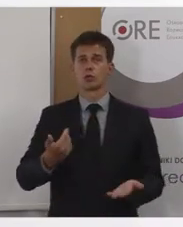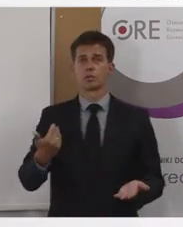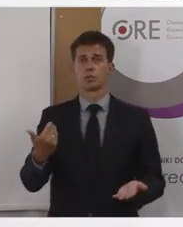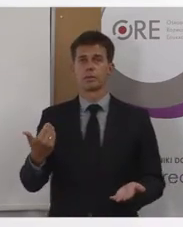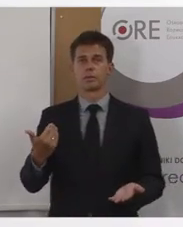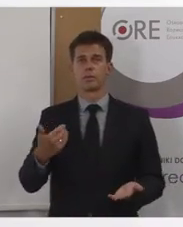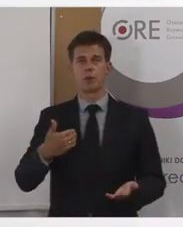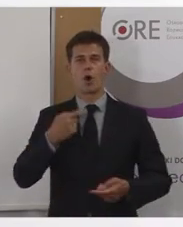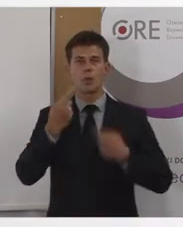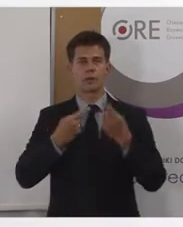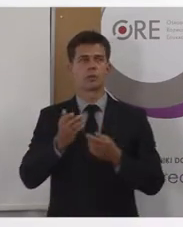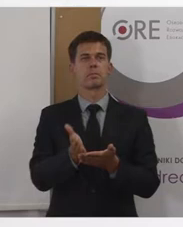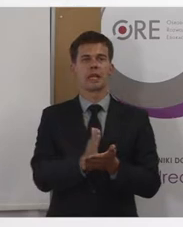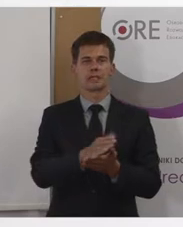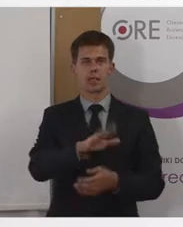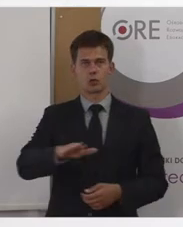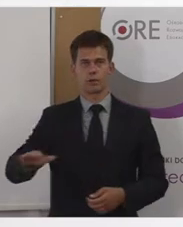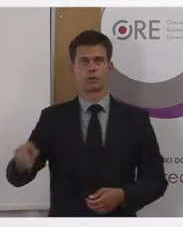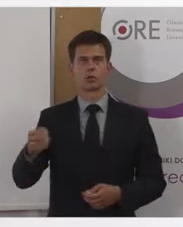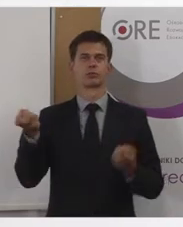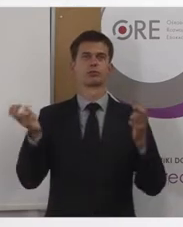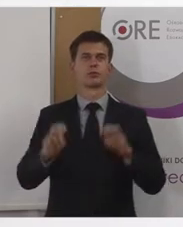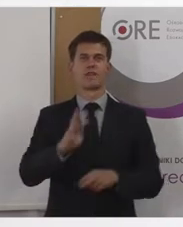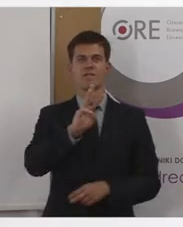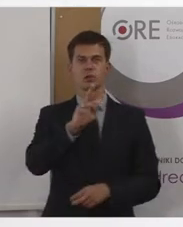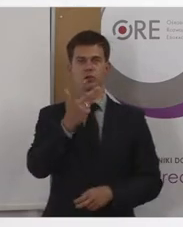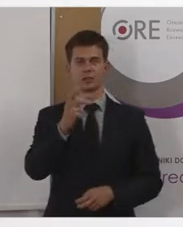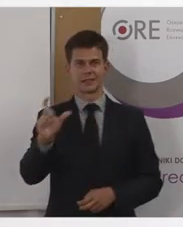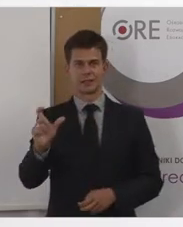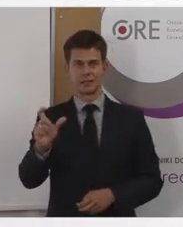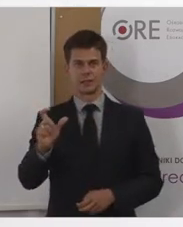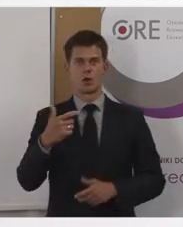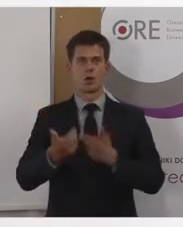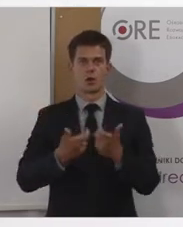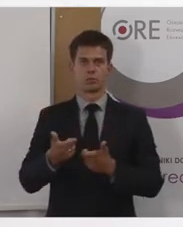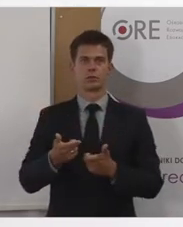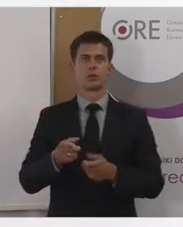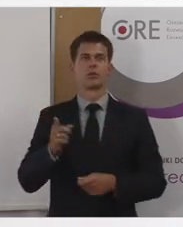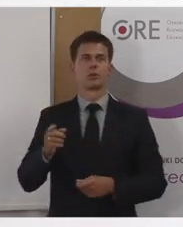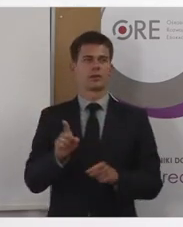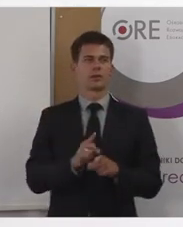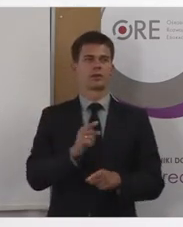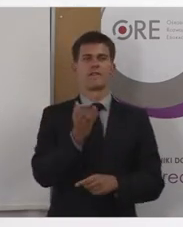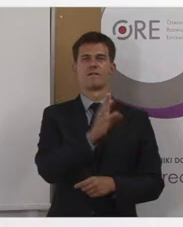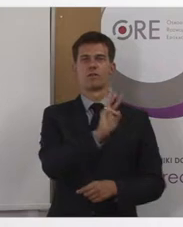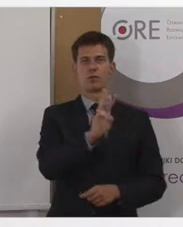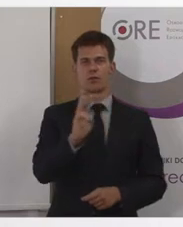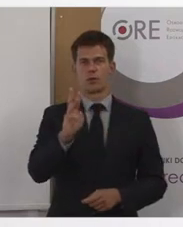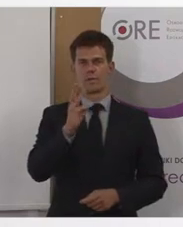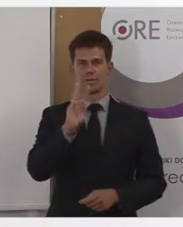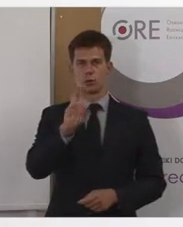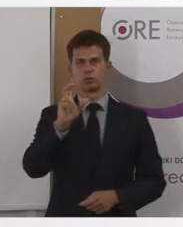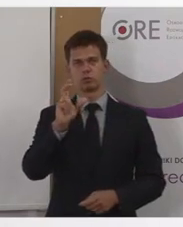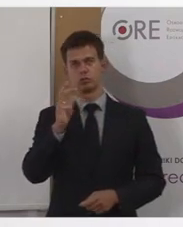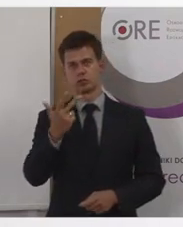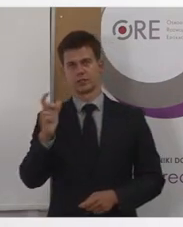międzynarodowy standard stworzony przez organizację W3C, dostępny również właśnie na ich stronach. Jest to taka